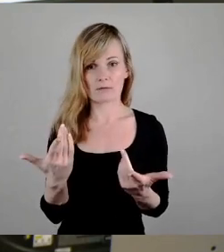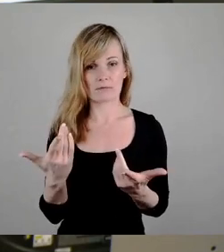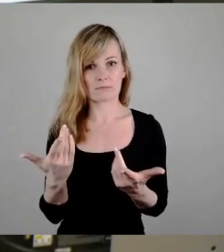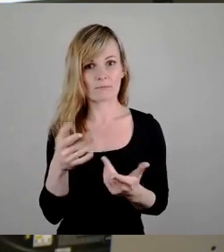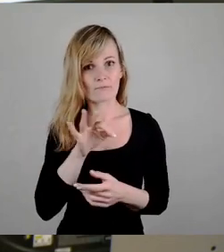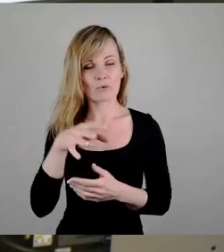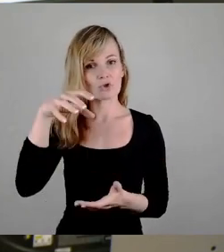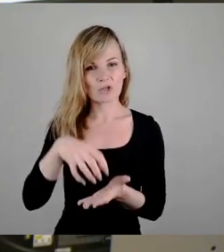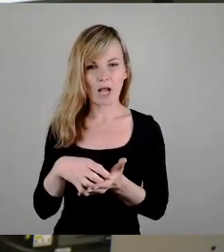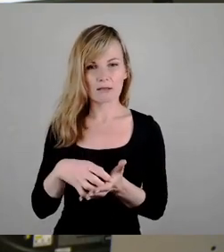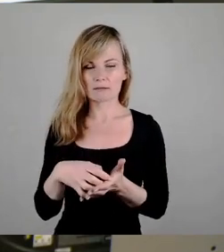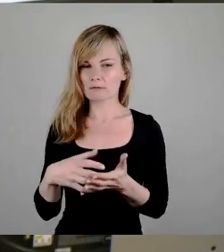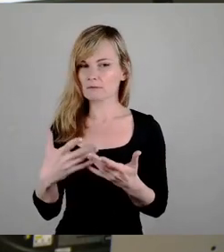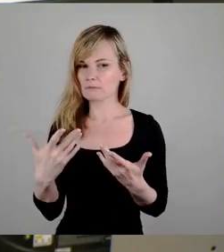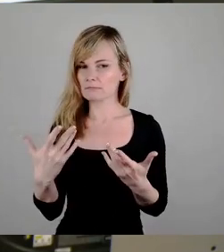passiert.